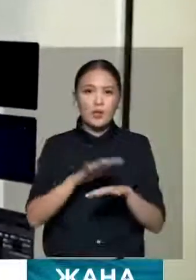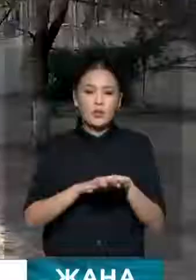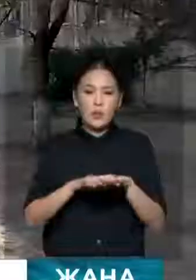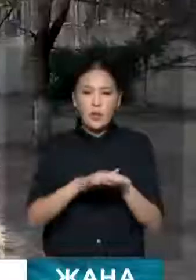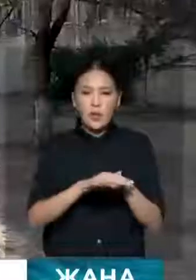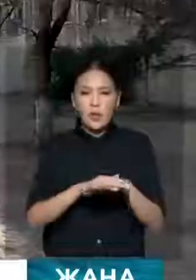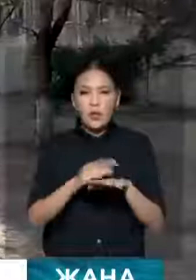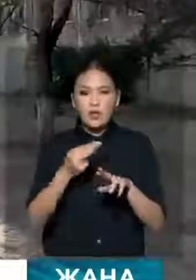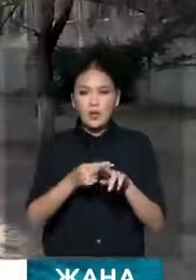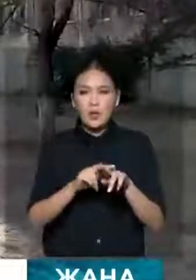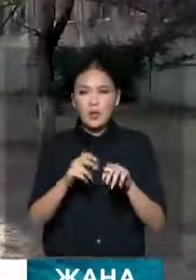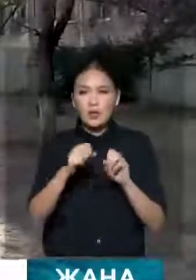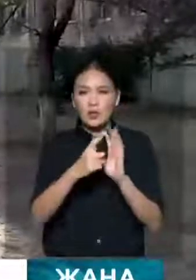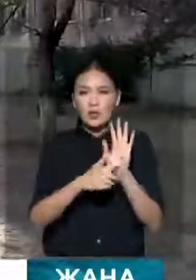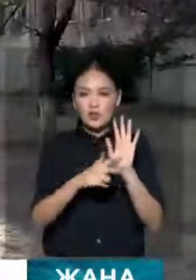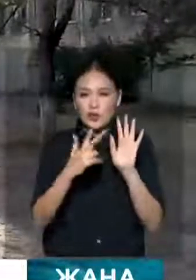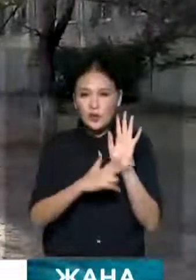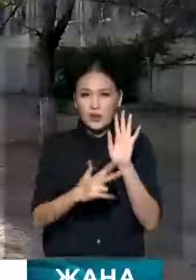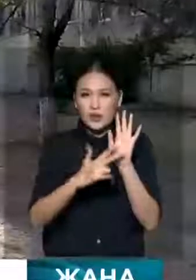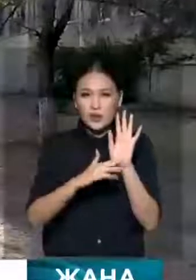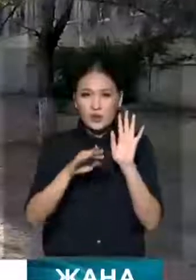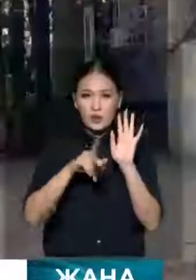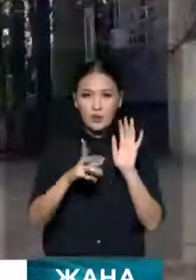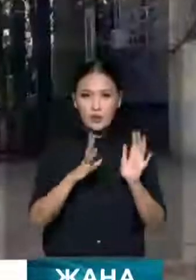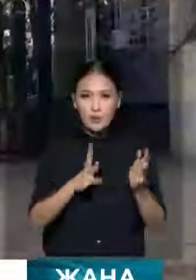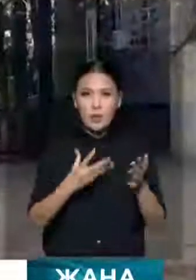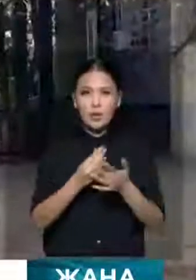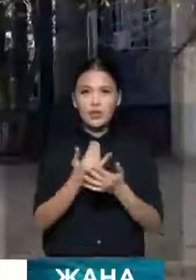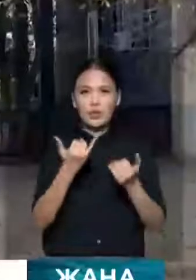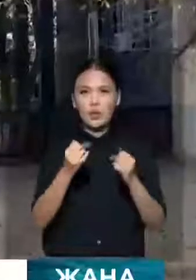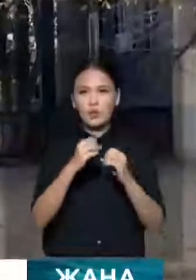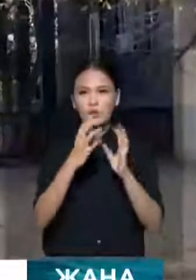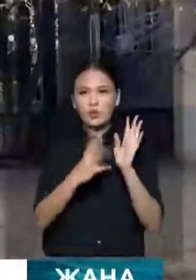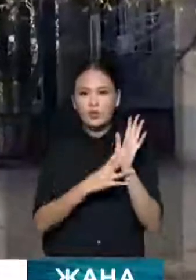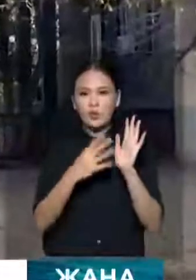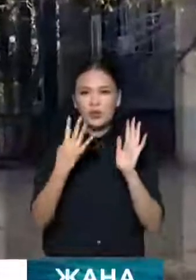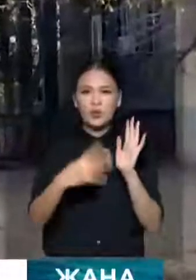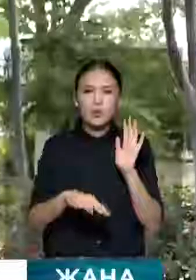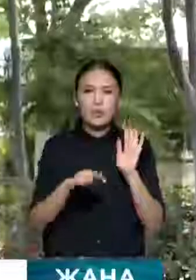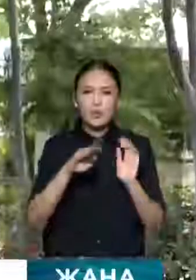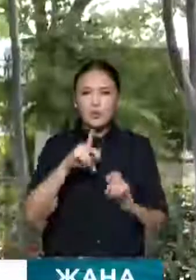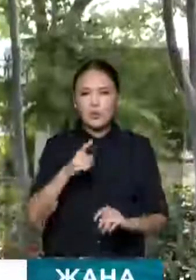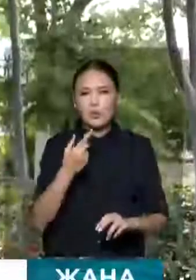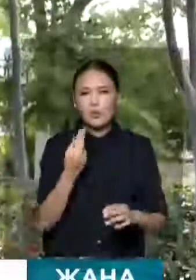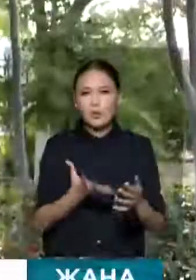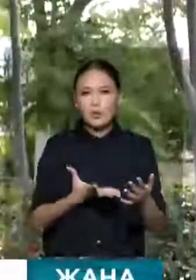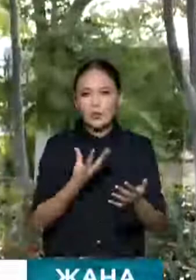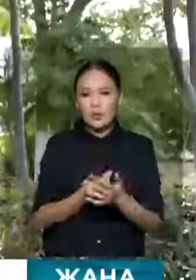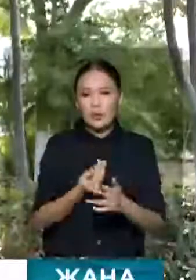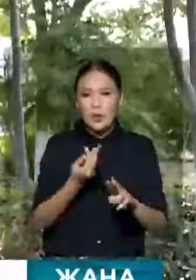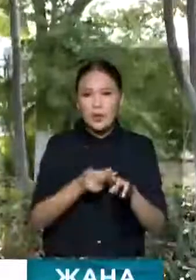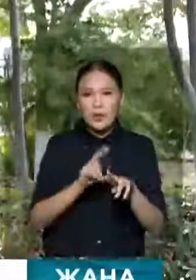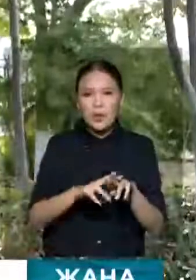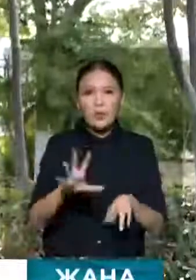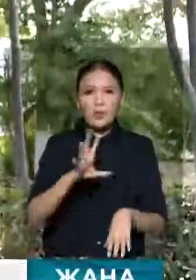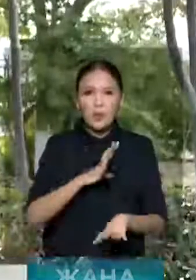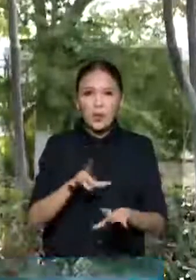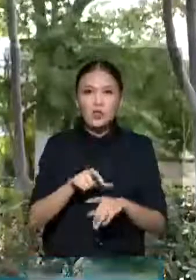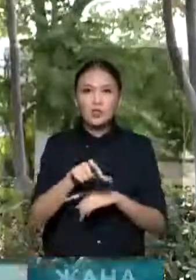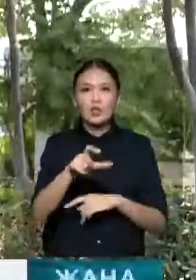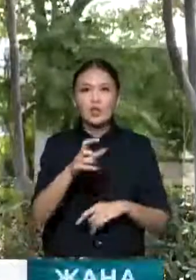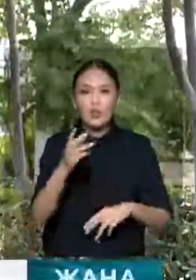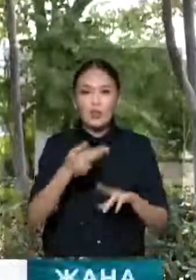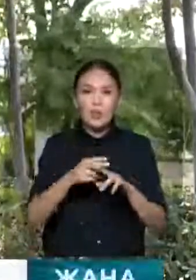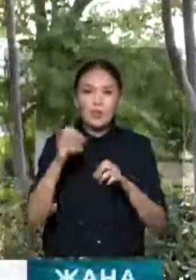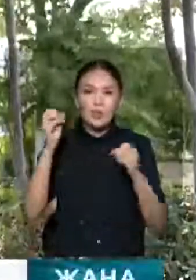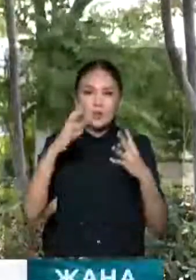үшін. 17-88 тенге төлесе қазір 19-49 тенге төлейді. Сондая қаладағы кәріз және жылу қобырларының